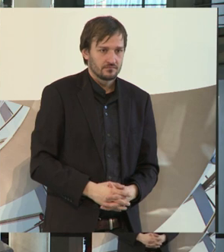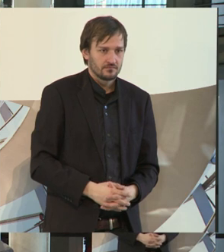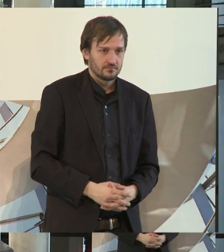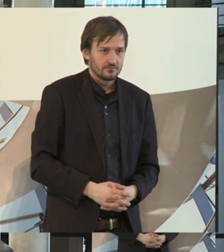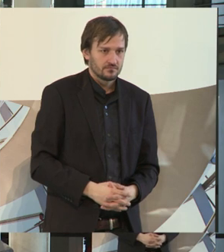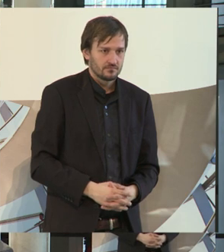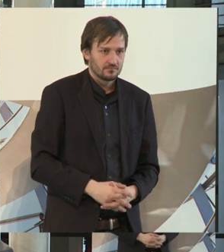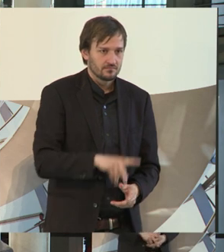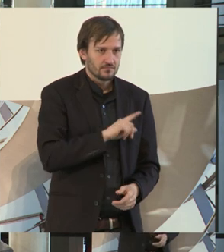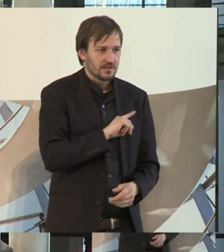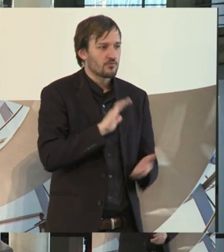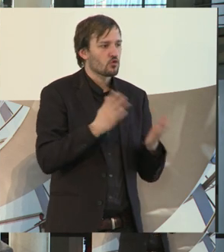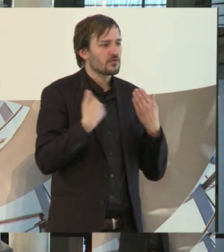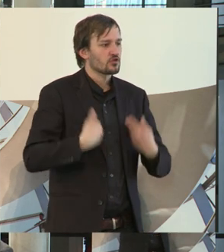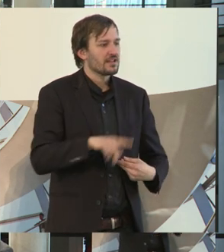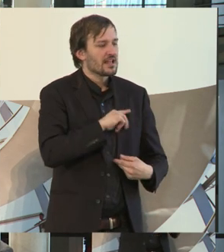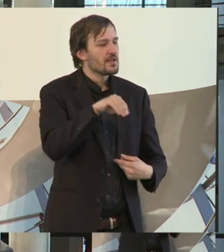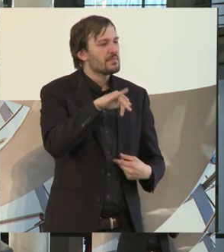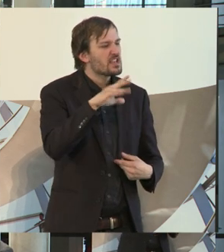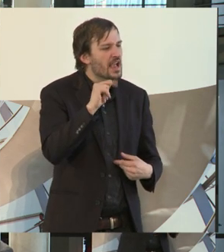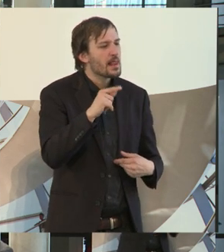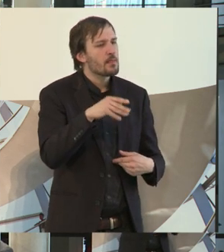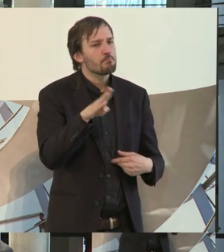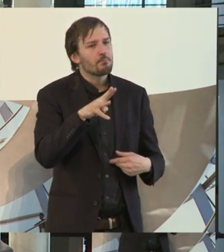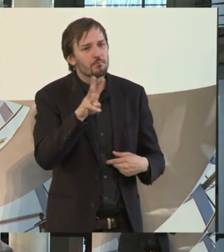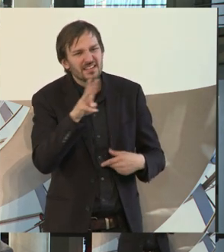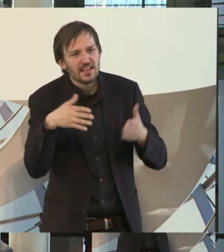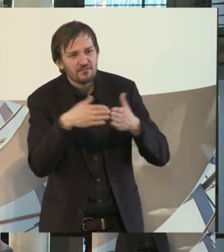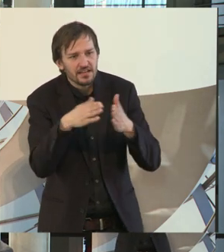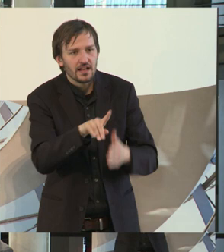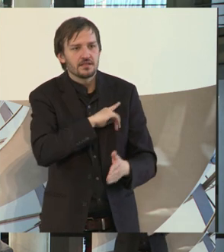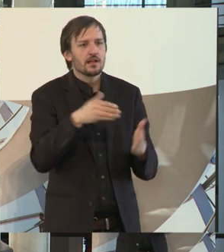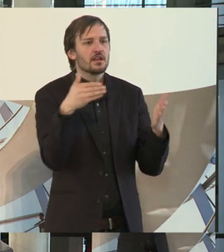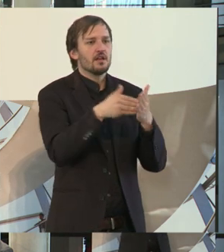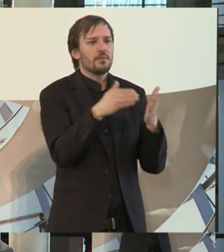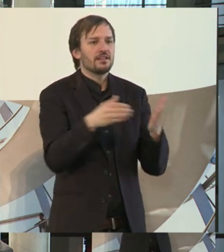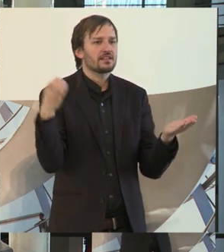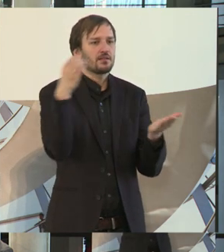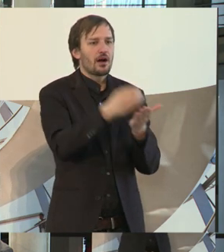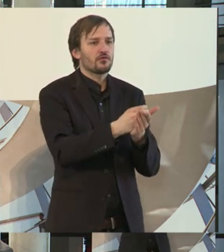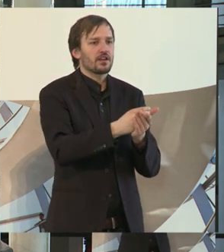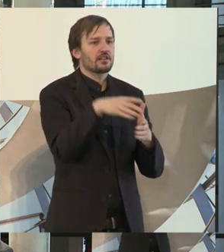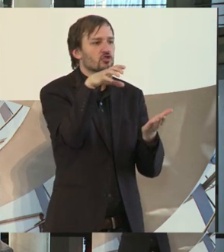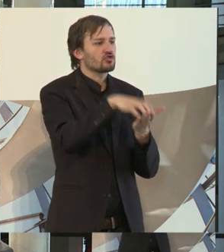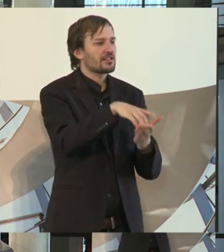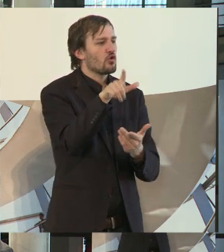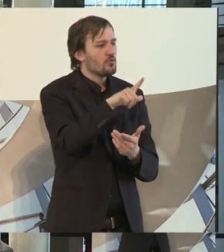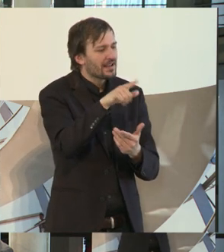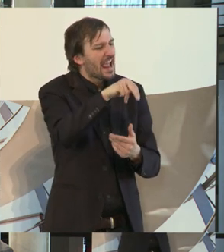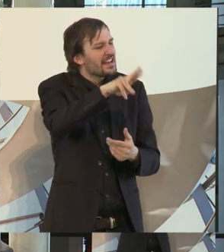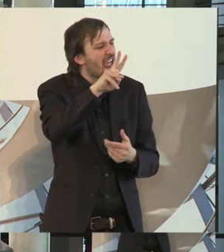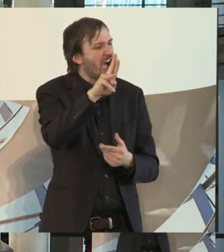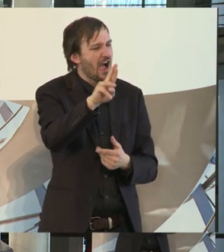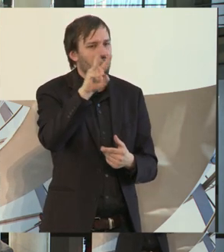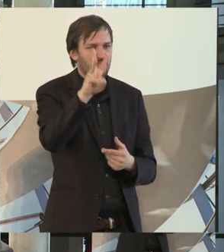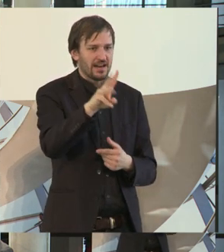Ja, ich stelle mich kurz vor, ich bin Michael Wiesewinkel, bin Behindertenbeauftragter der Stadt Lübeck in NRW und wie man sieht,